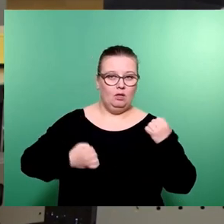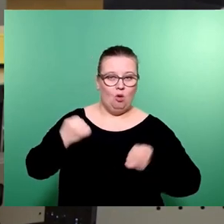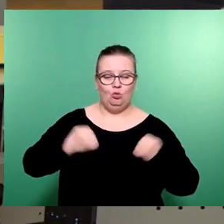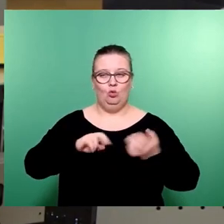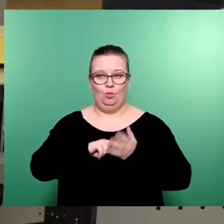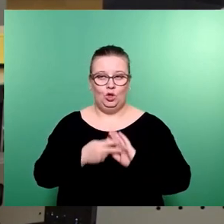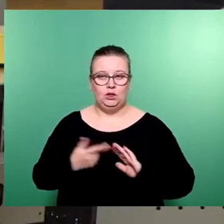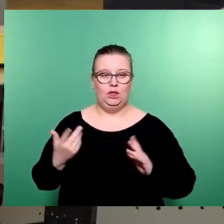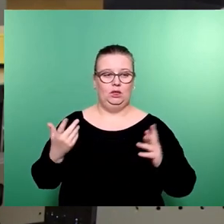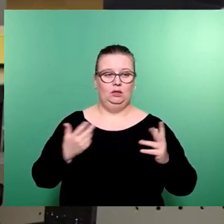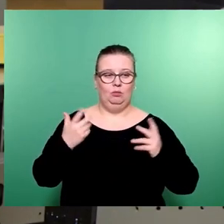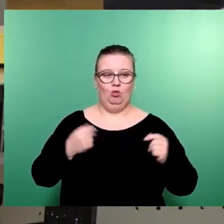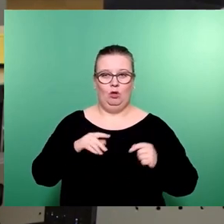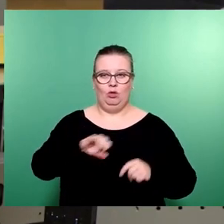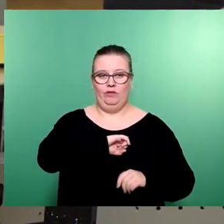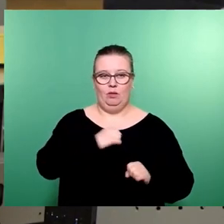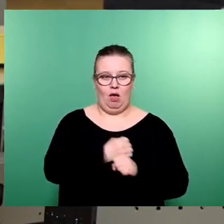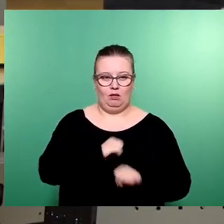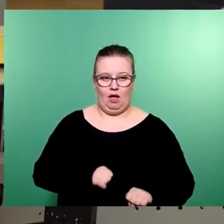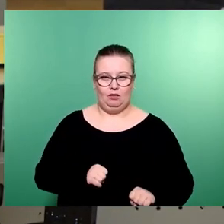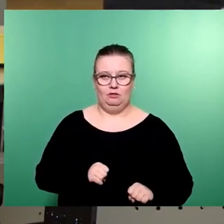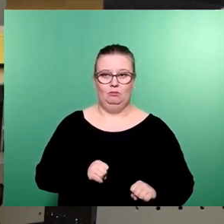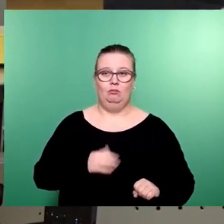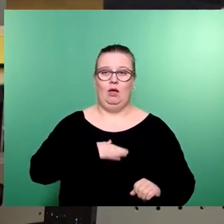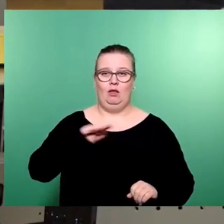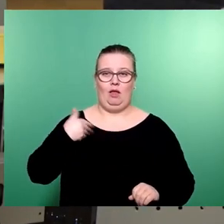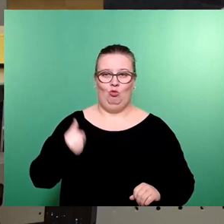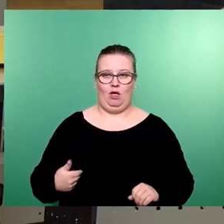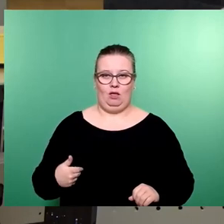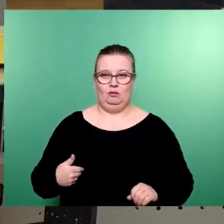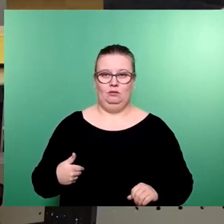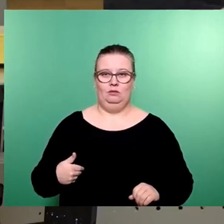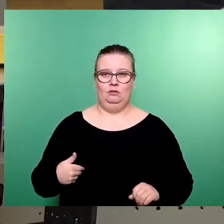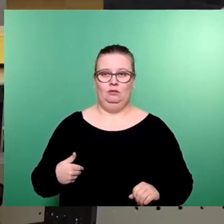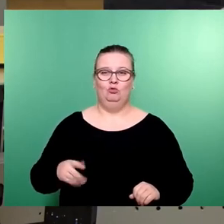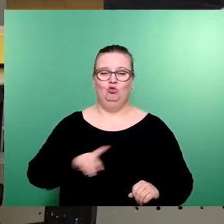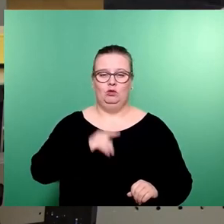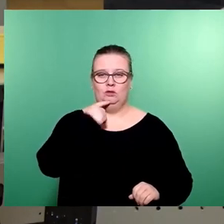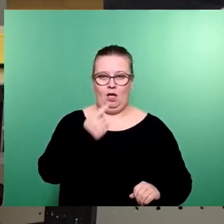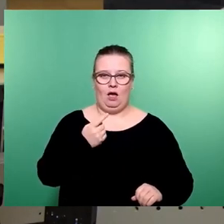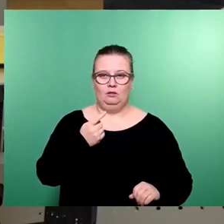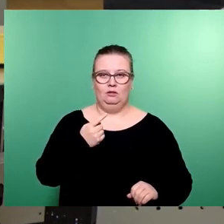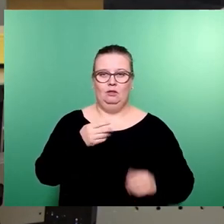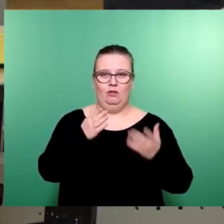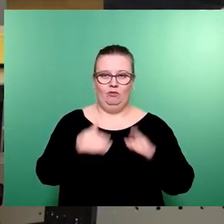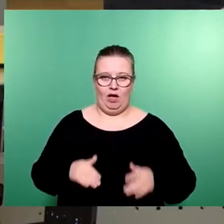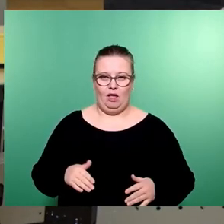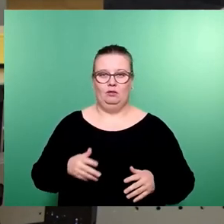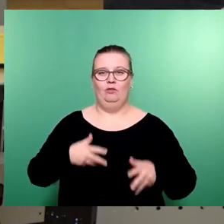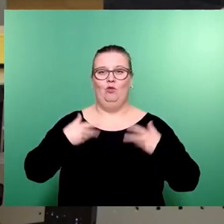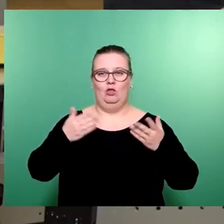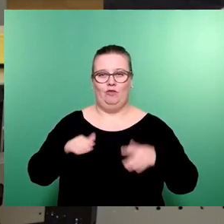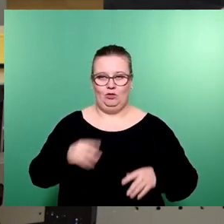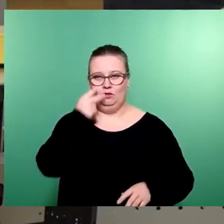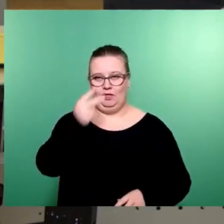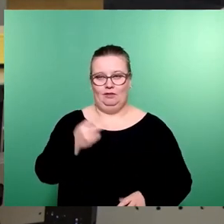irgendwie Gewinne machen zu können. Meine Damen und Herren, ich glaube, Frau Frumwieser hat es gesagt, es ist Weihnachten, fröhliche Weihnachten. Wir sehen uns